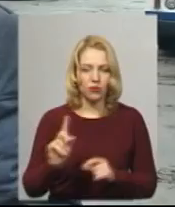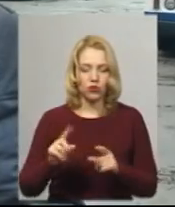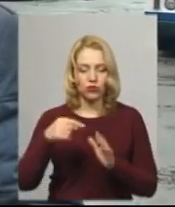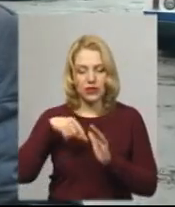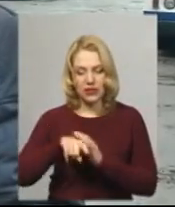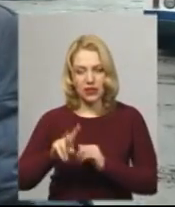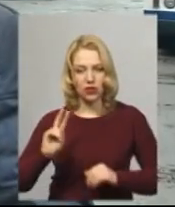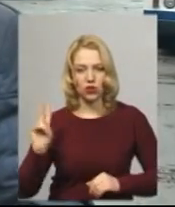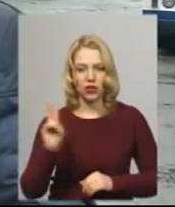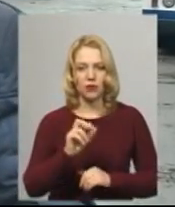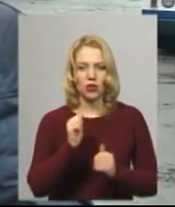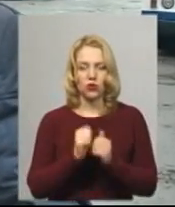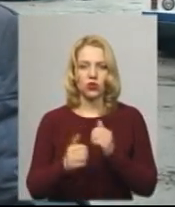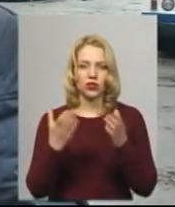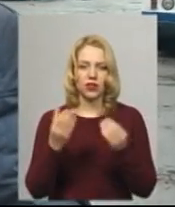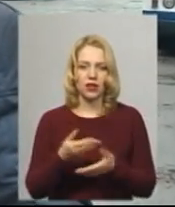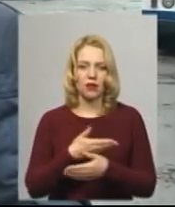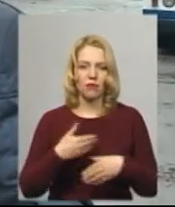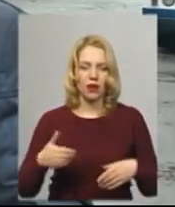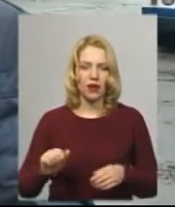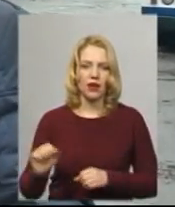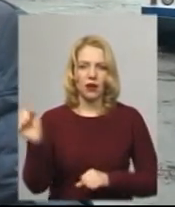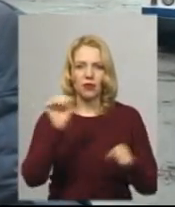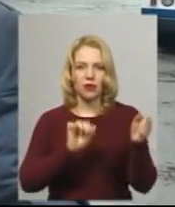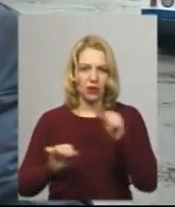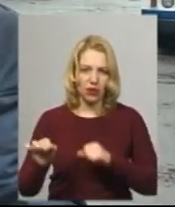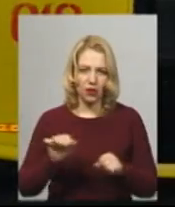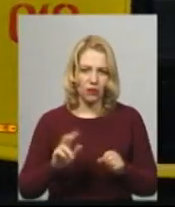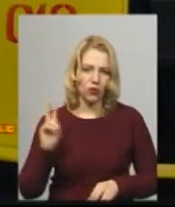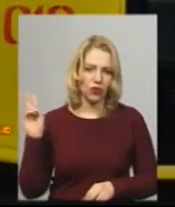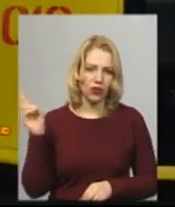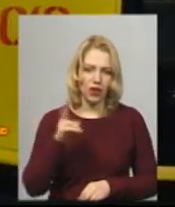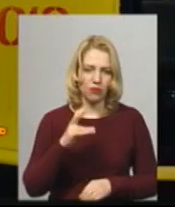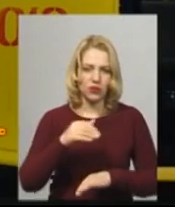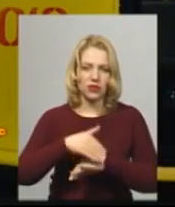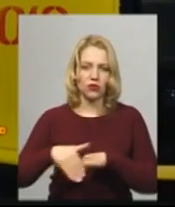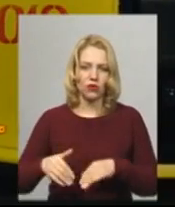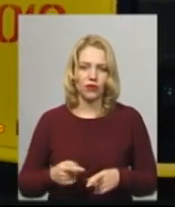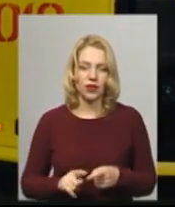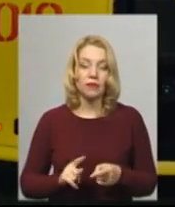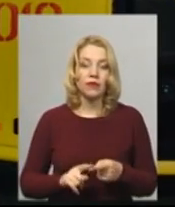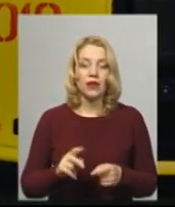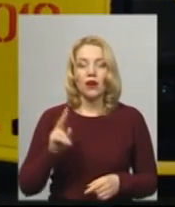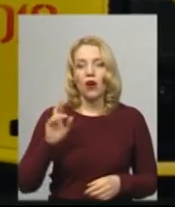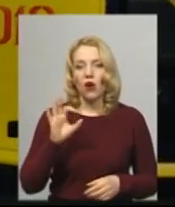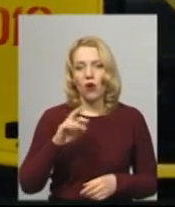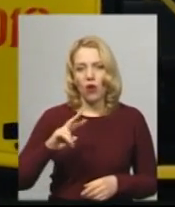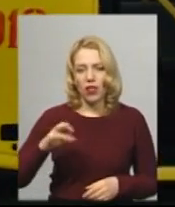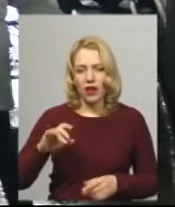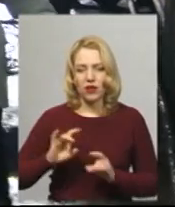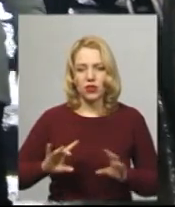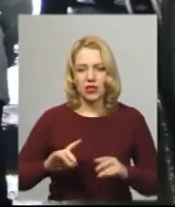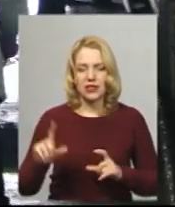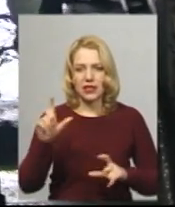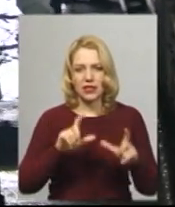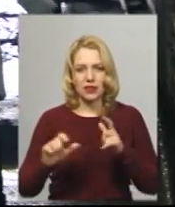тролейбуса, і кожний день ми проводимо миття тролейбусів зовні. Олег Балашов розповів, що дезінфікувати транспортний засіб